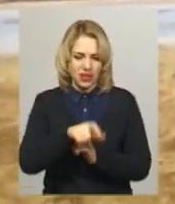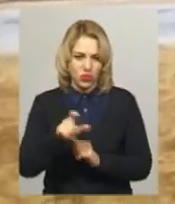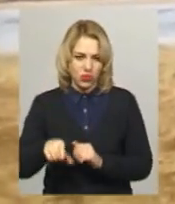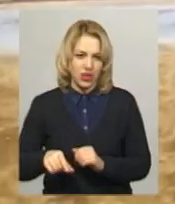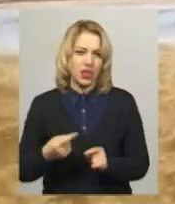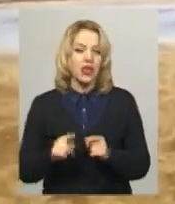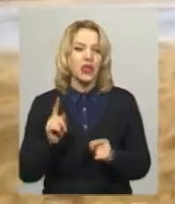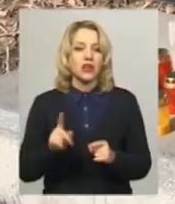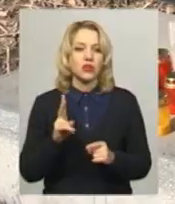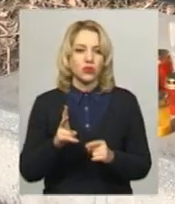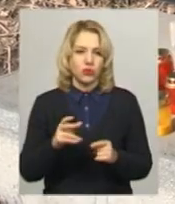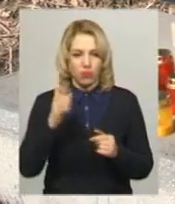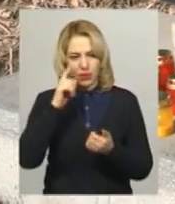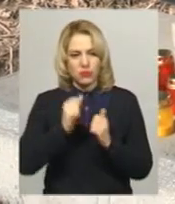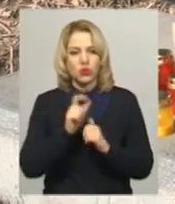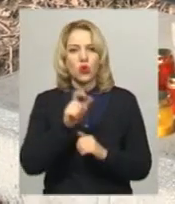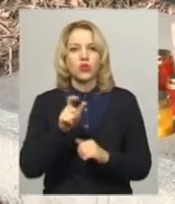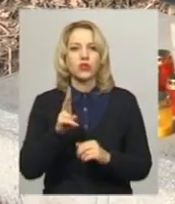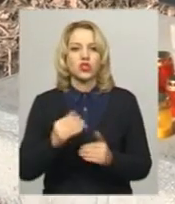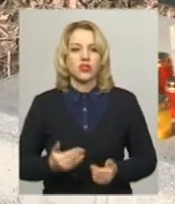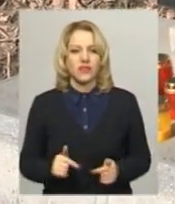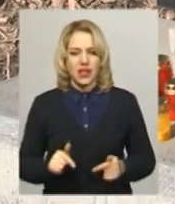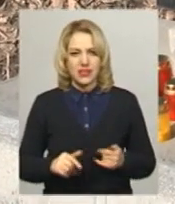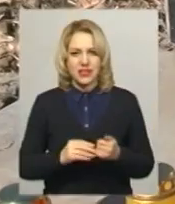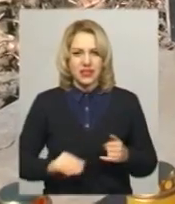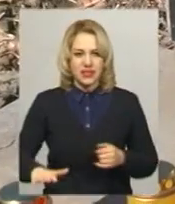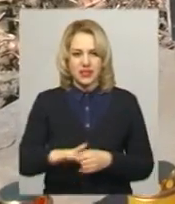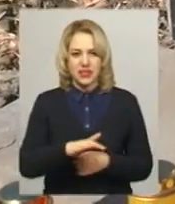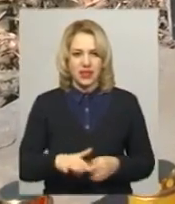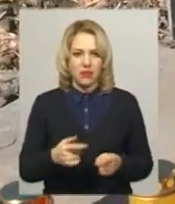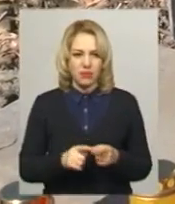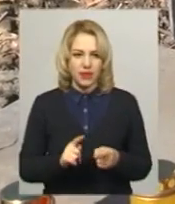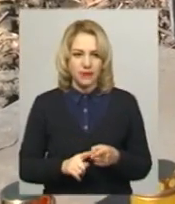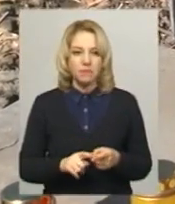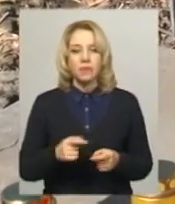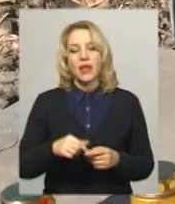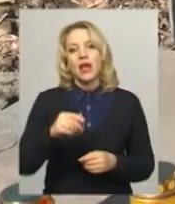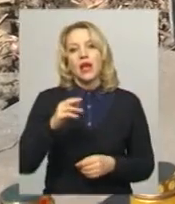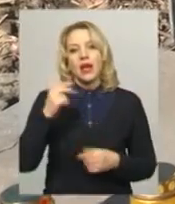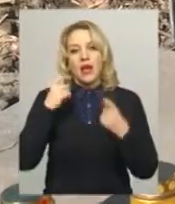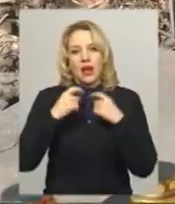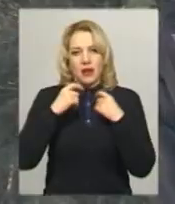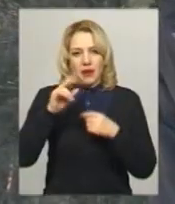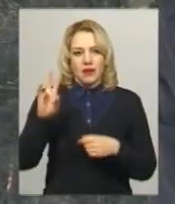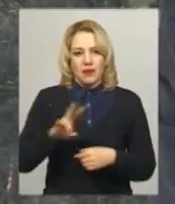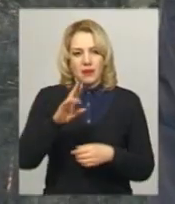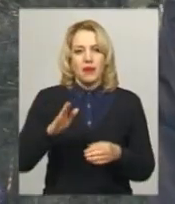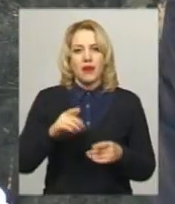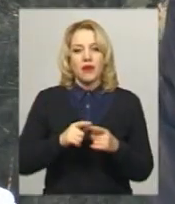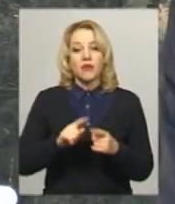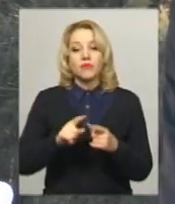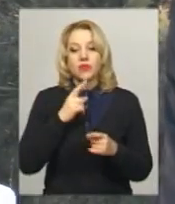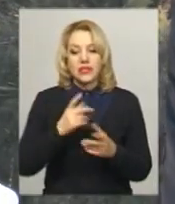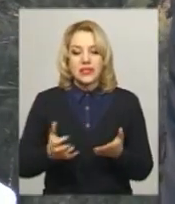проживав на цій землі». Настоятель парафії Римо-католицького храму Святого Войцеха в Гвардійському отець Петро Глубка зібрав дані про погром